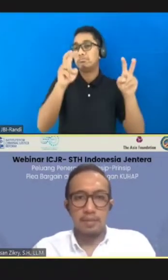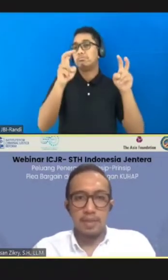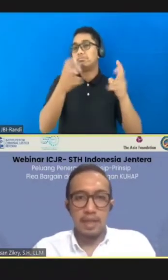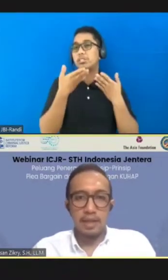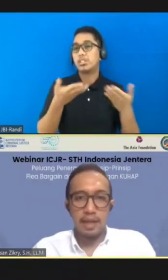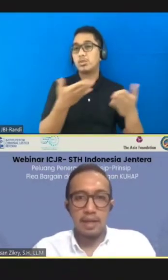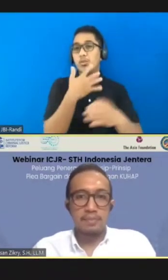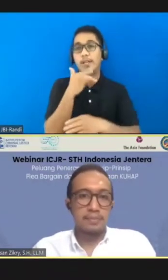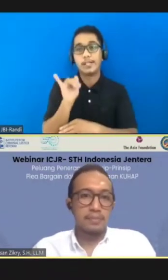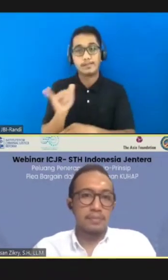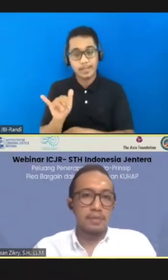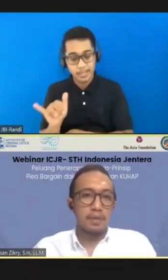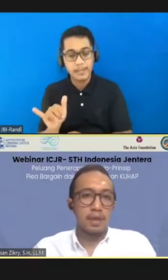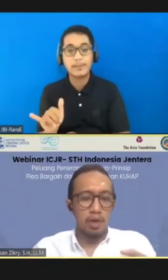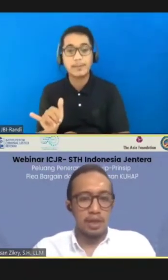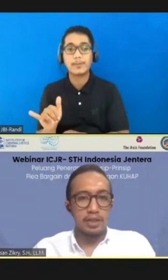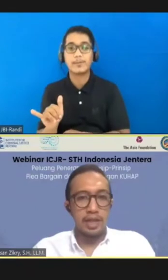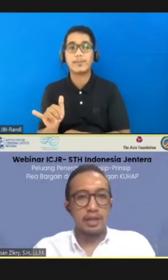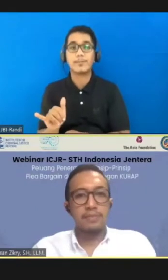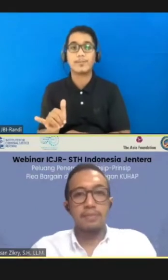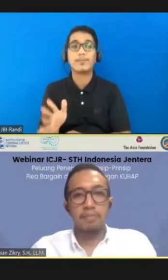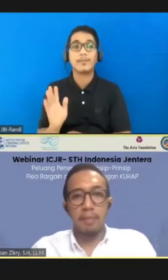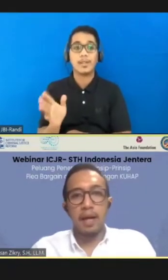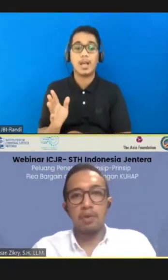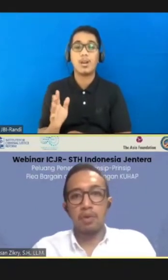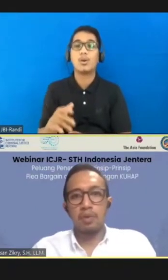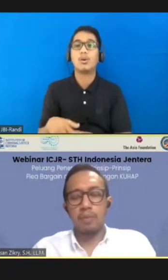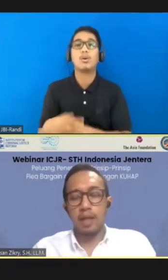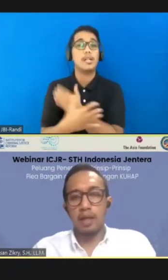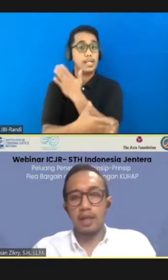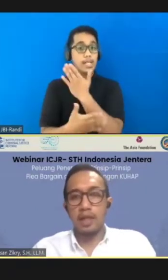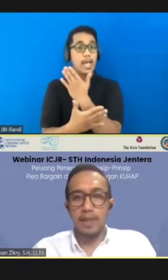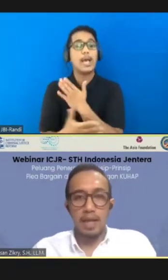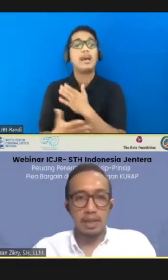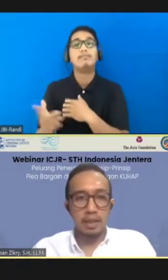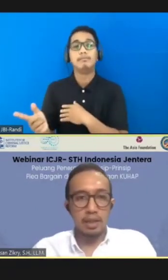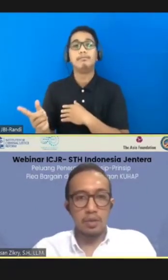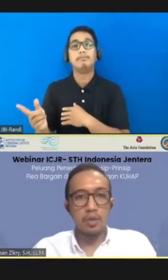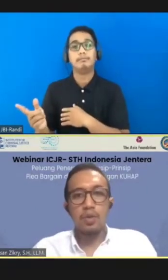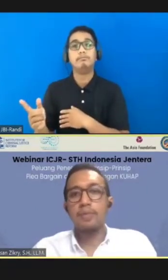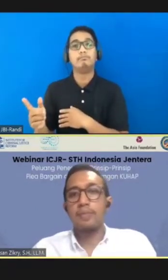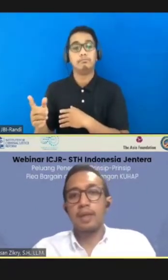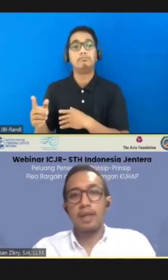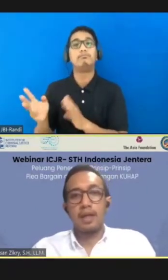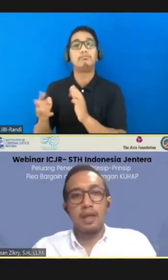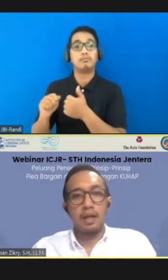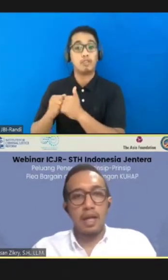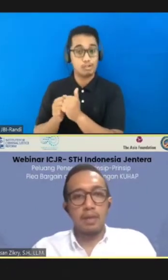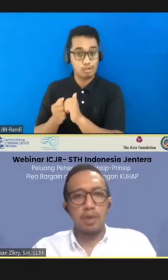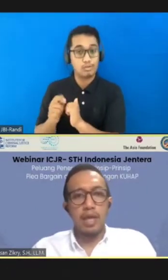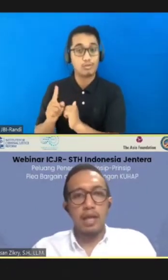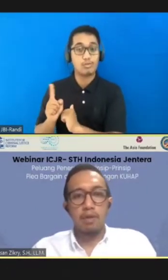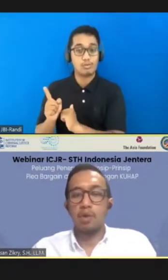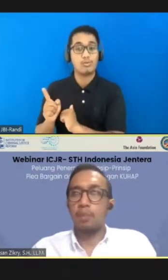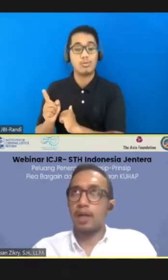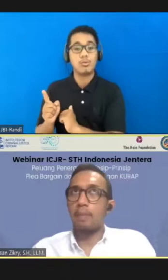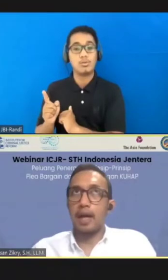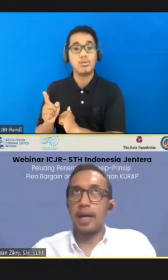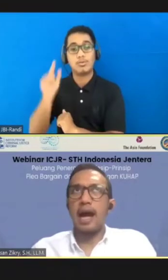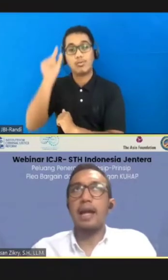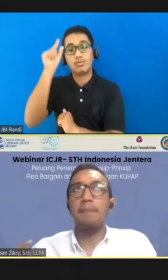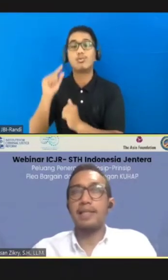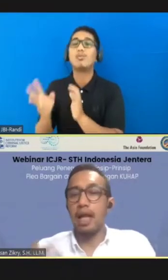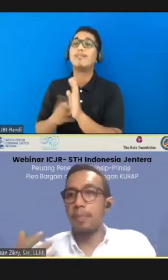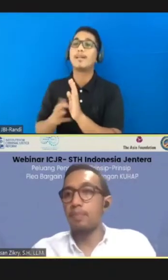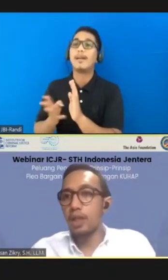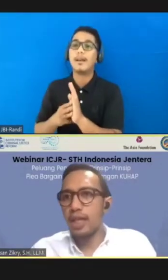seperti misalnya, kalau di state, memang untuk tindak pidana tertentu, dan kemudian untuk perkara